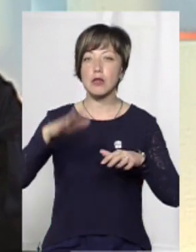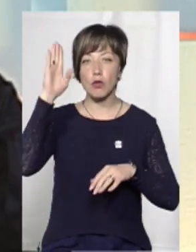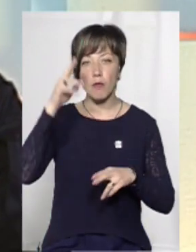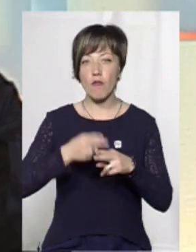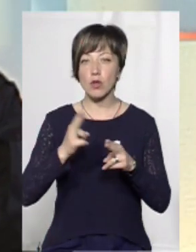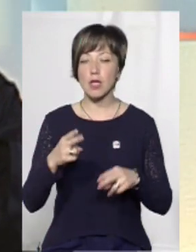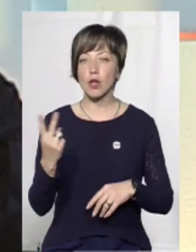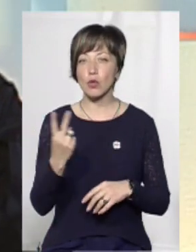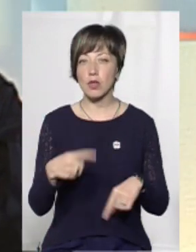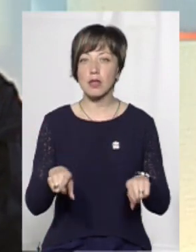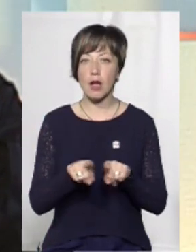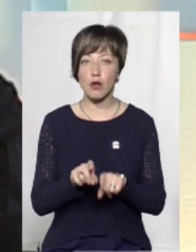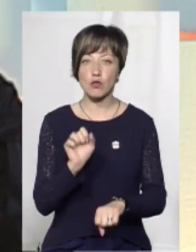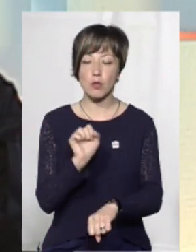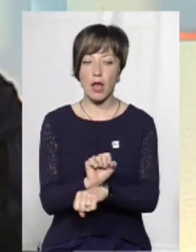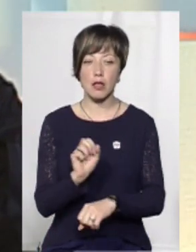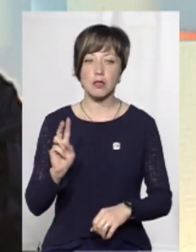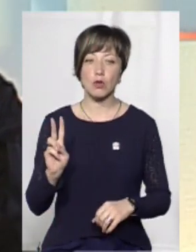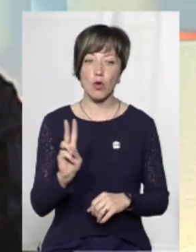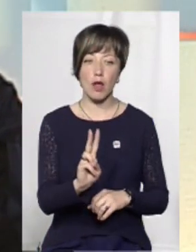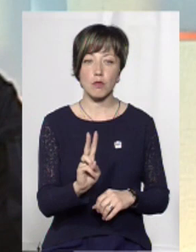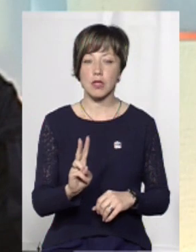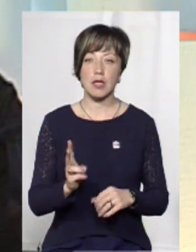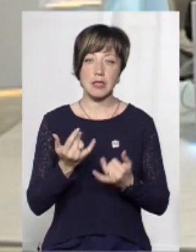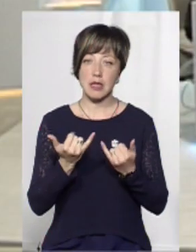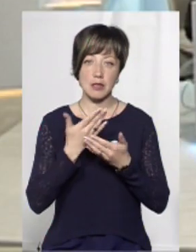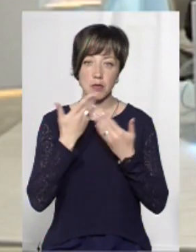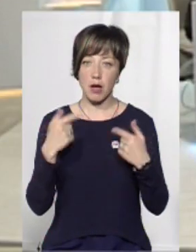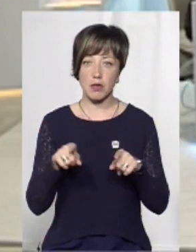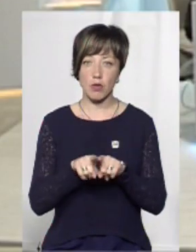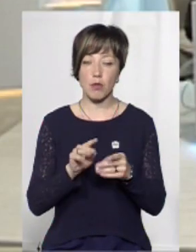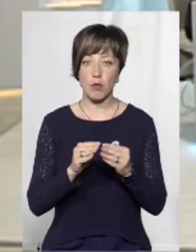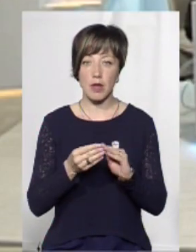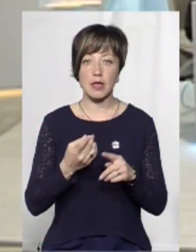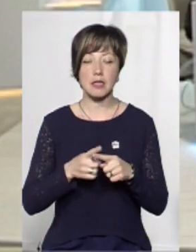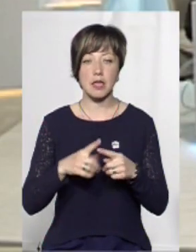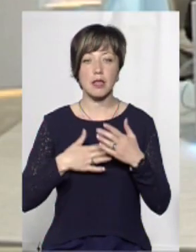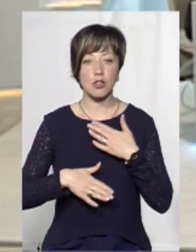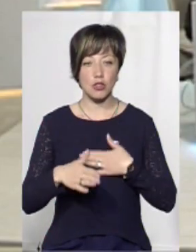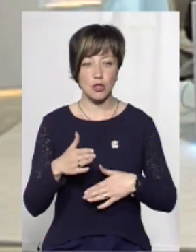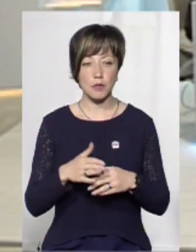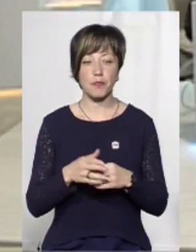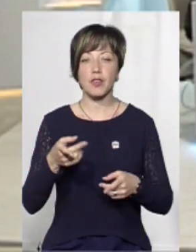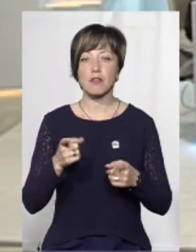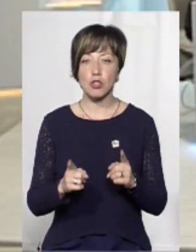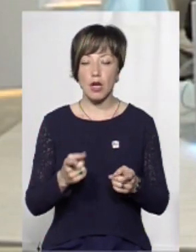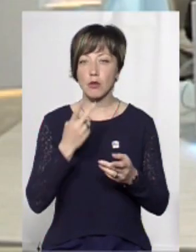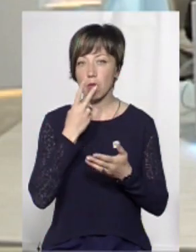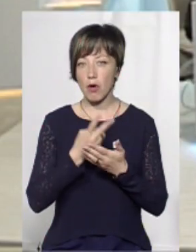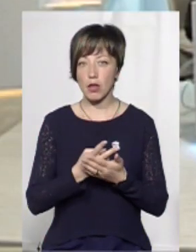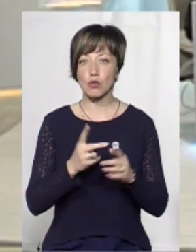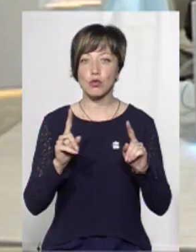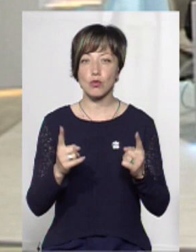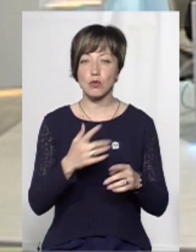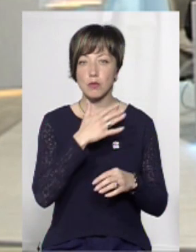автовокзал другий так, що зупинялися тролейбуси. Тобто немає зараз цієї проблеми і це тішить. Звичайно, ми бачили